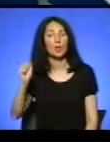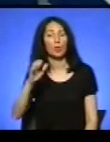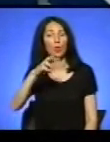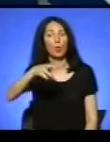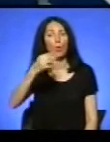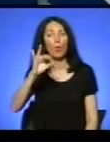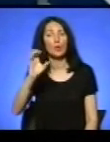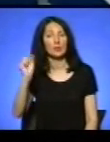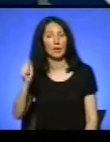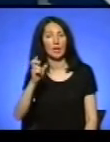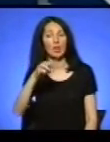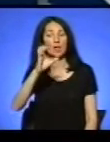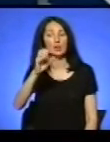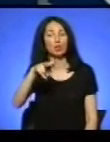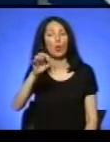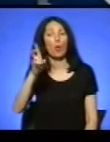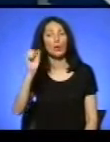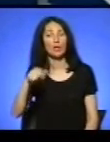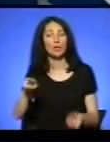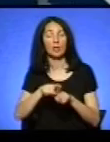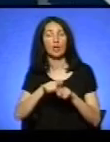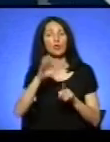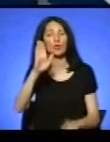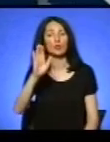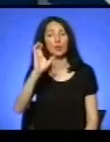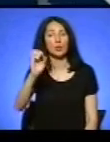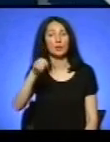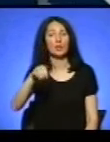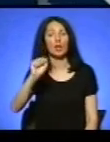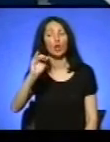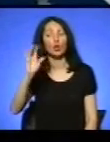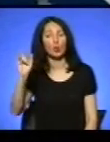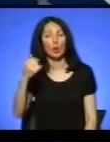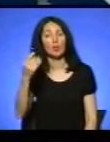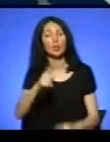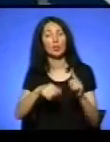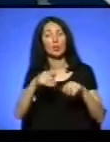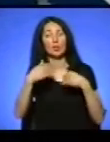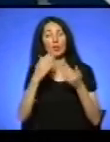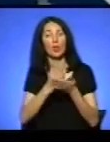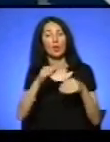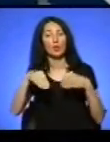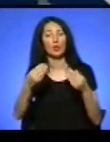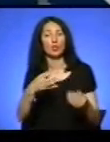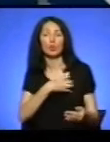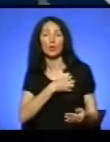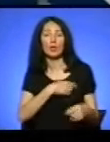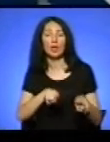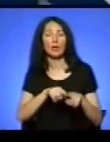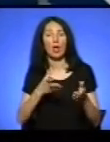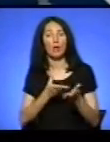Тарасу Слободяну, а також Володимиру Стаюрій. Їхнім рідним мають вручити нагрудний знак і виплатити грошову винагороду.